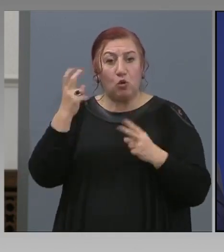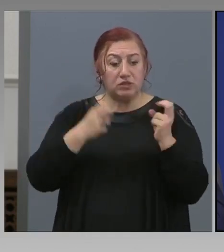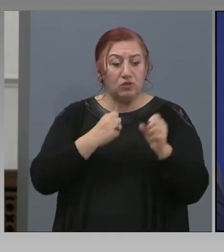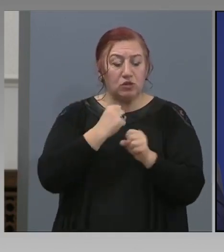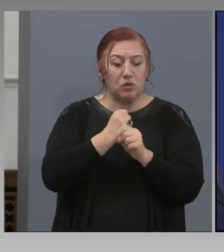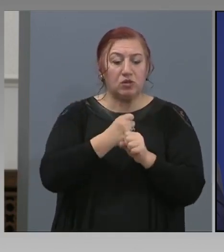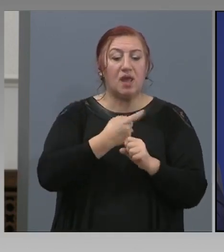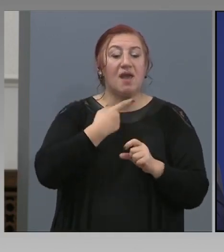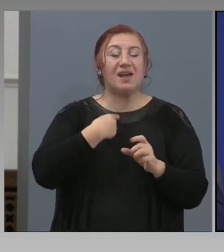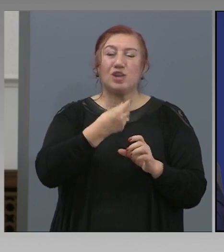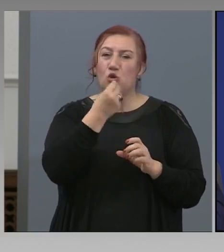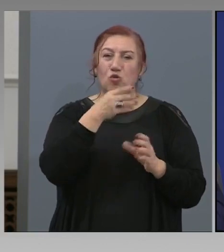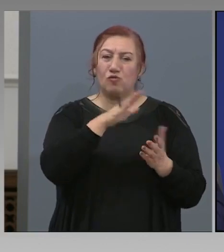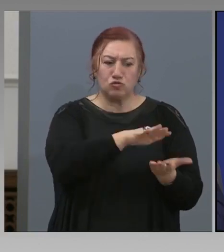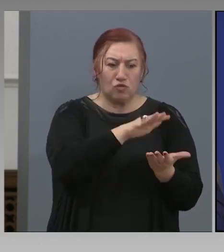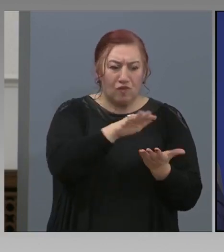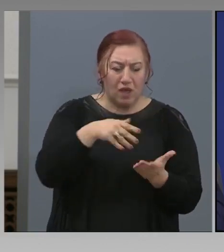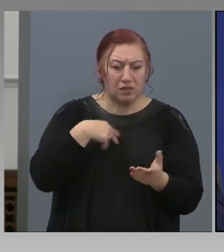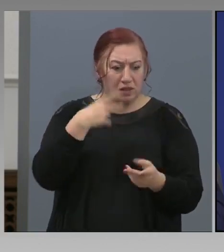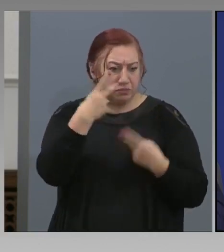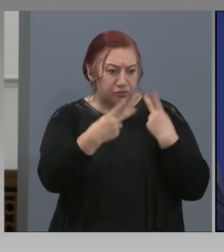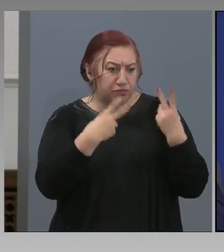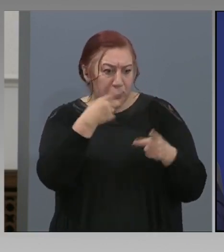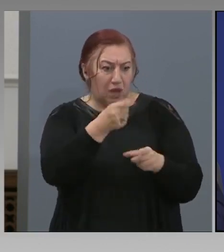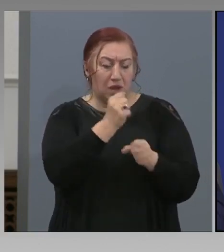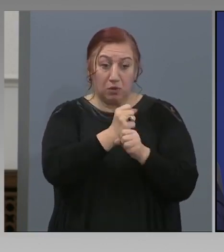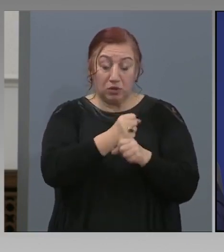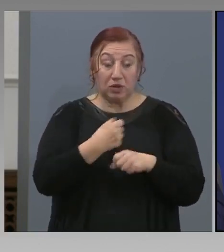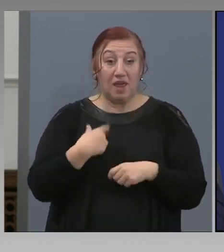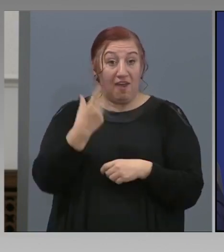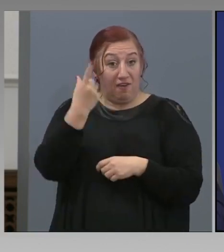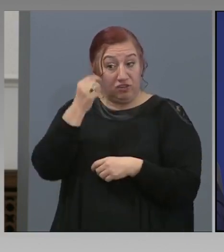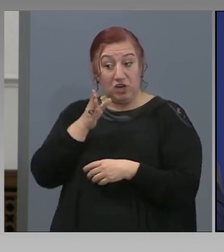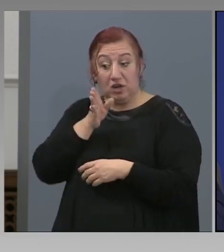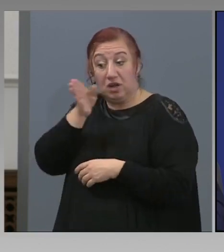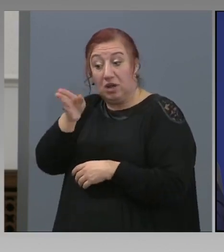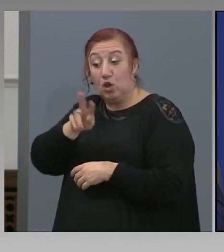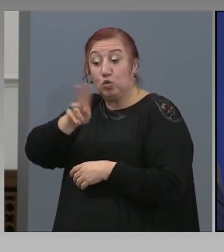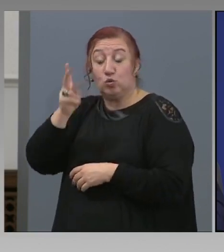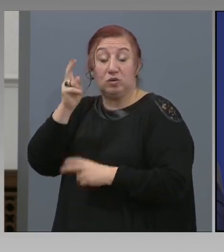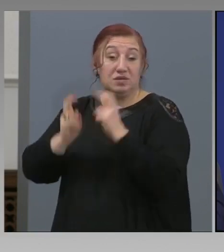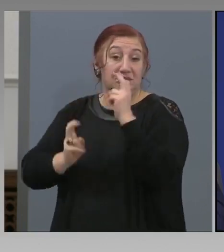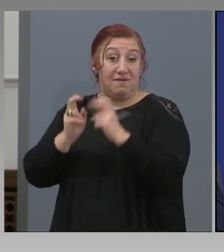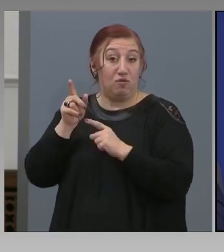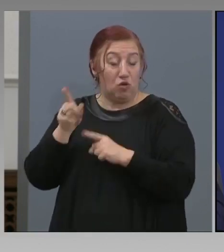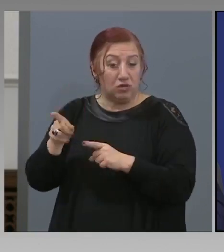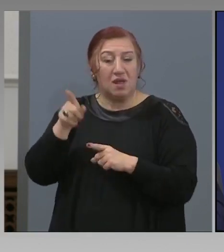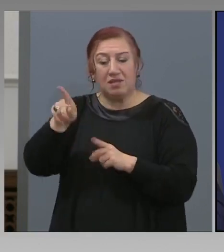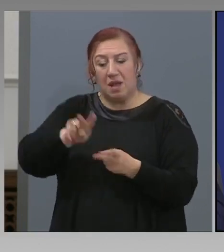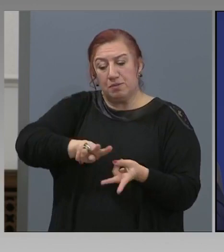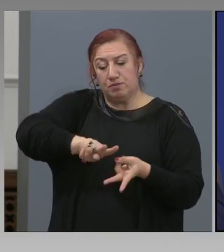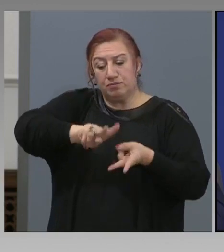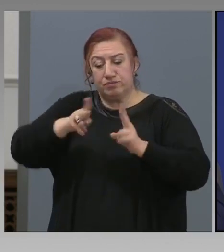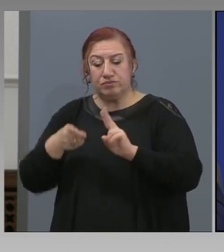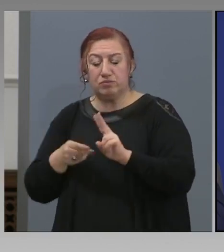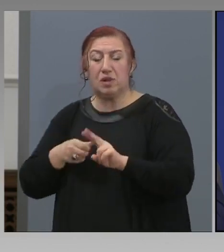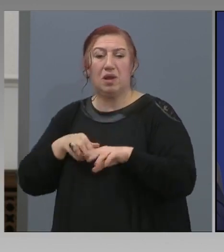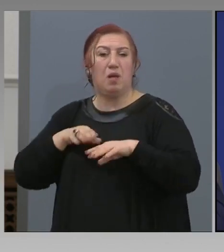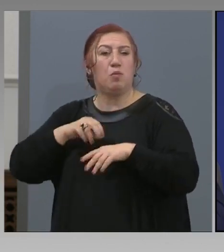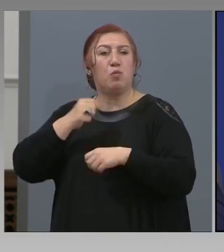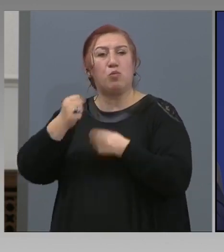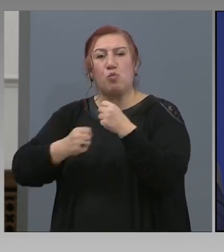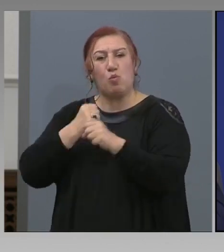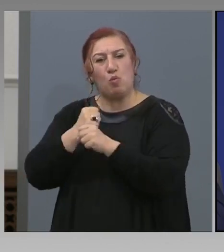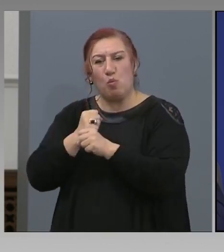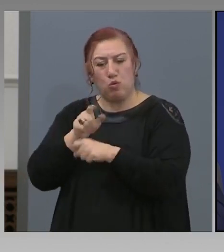Кусовата, наблюдавам ги всичките. Ето вчера бяхме в завод, където реорганизира производството си